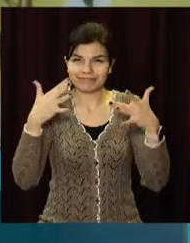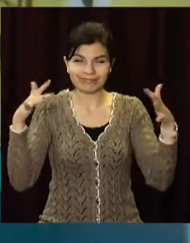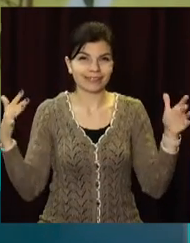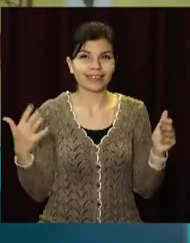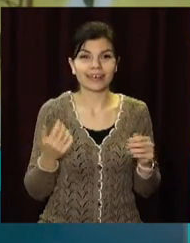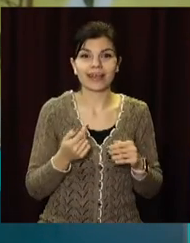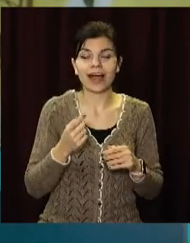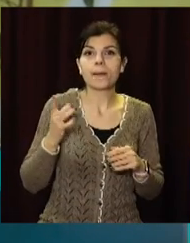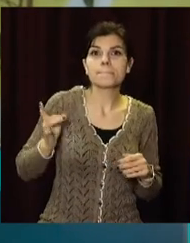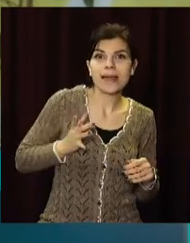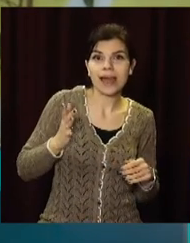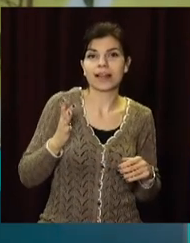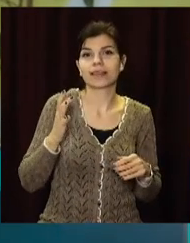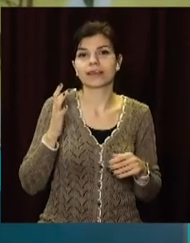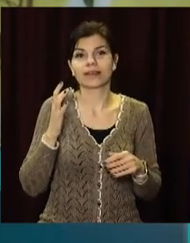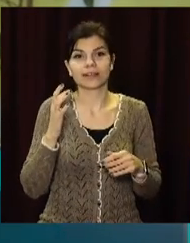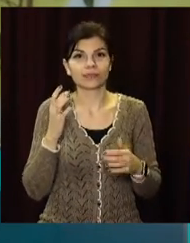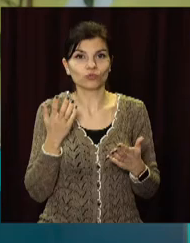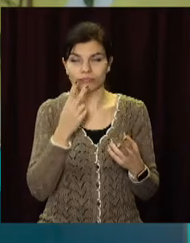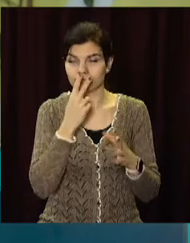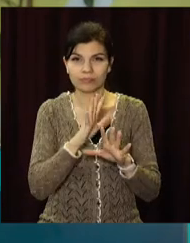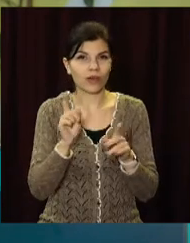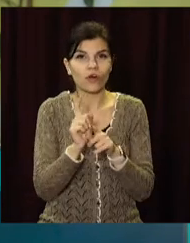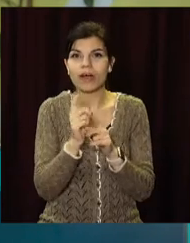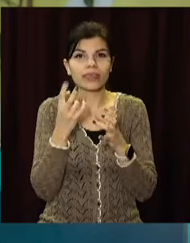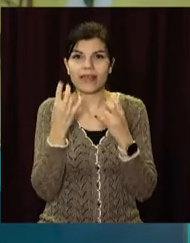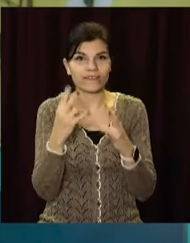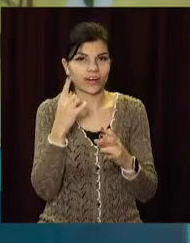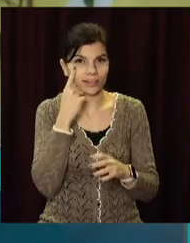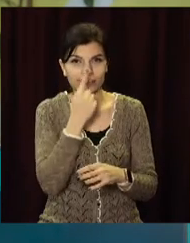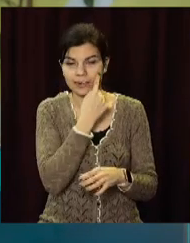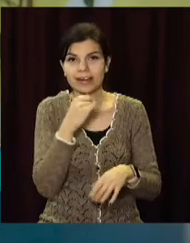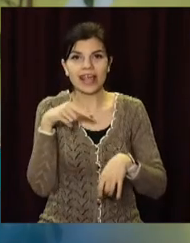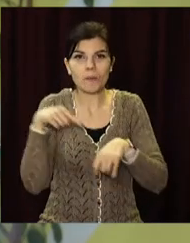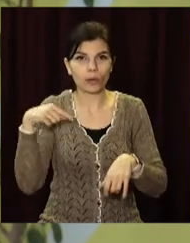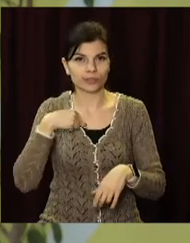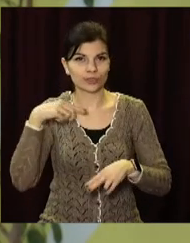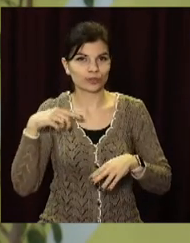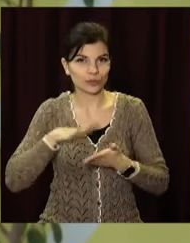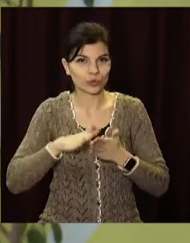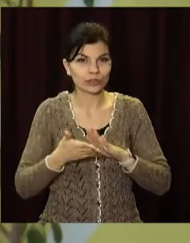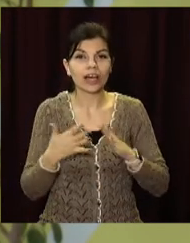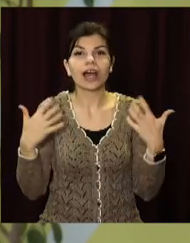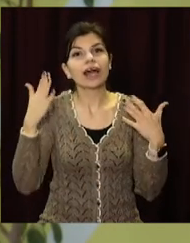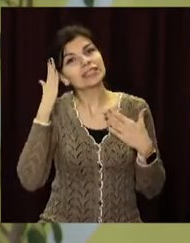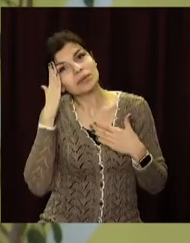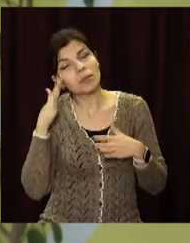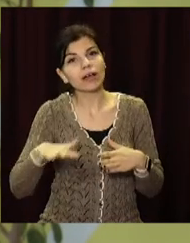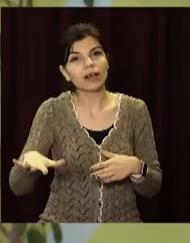яскравого і білого, також, що не шкодить навіть зору і емоційному стану. У спальнях